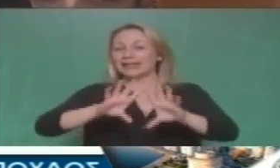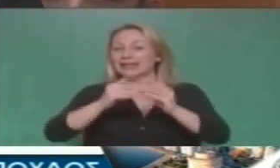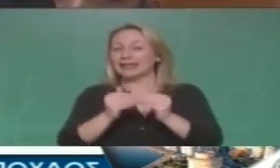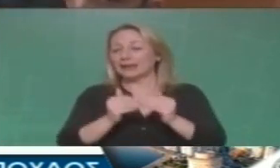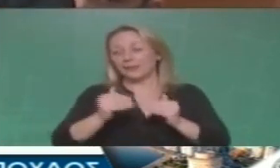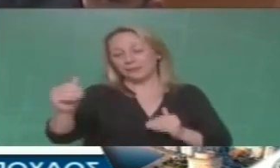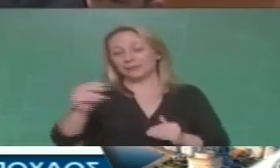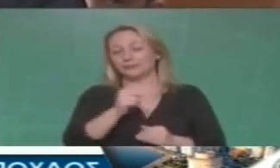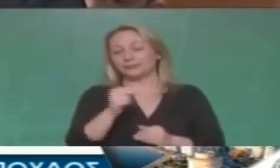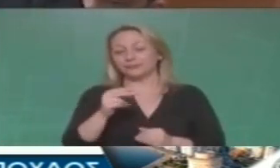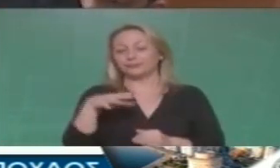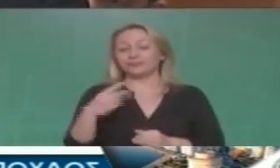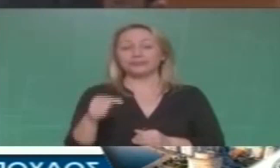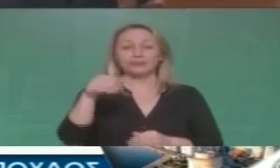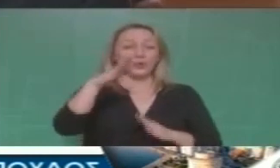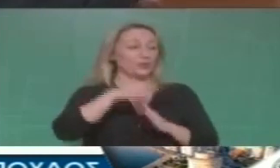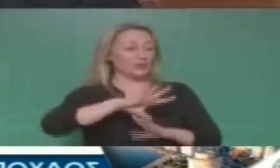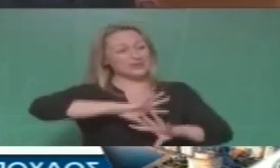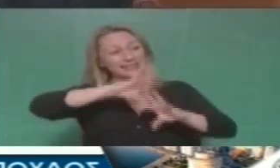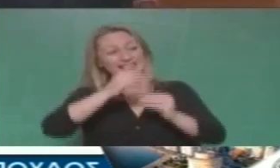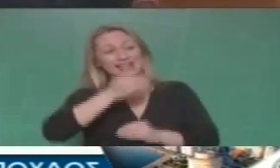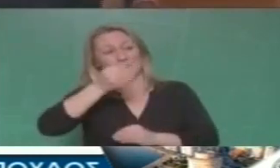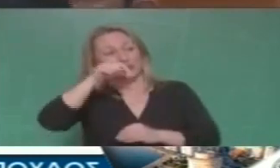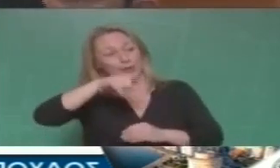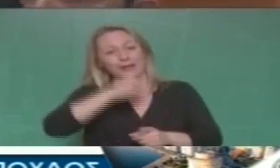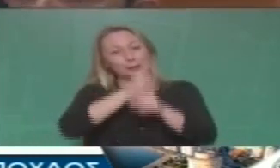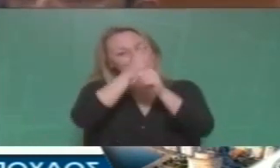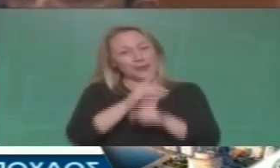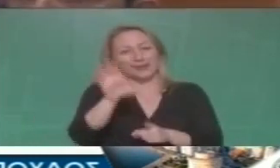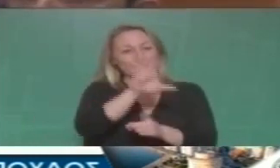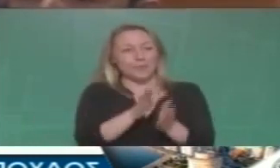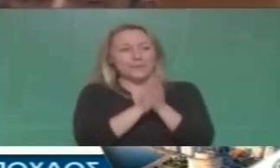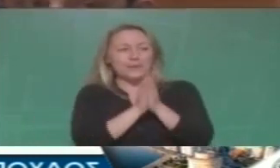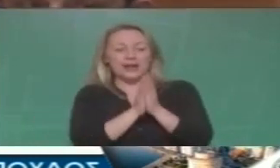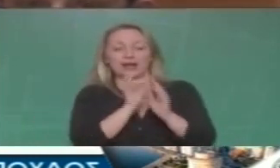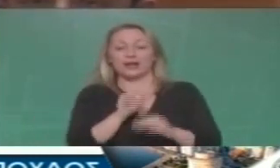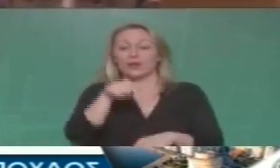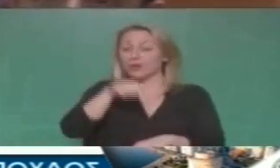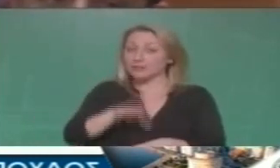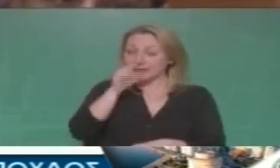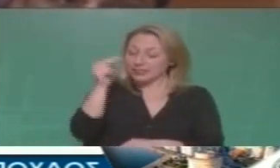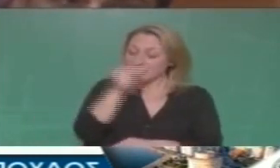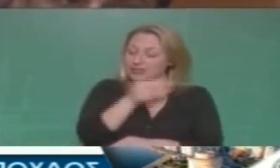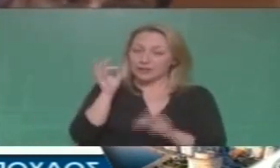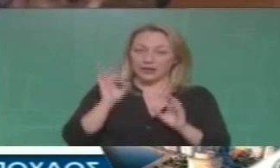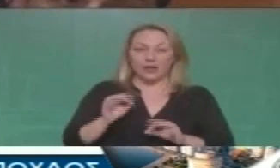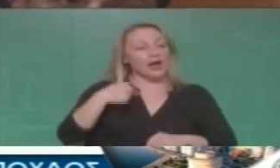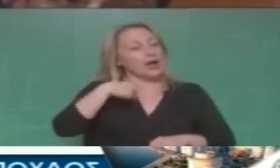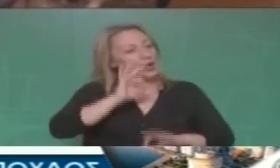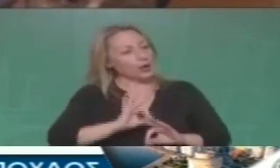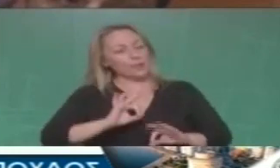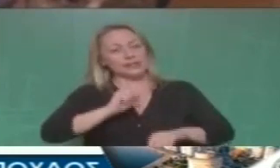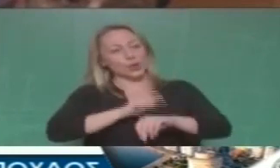Αυτό ήταν στην τοποθέτησή σας Λίγο να επικεντρωθούμε στη ΔΕΘ Ακριβώς γι' αυτό μιλάω Εγώ το χρόνο σας τον αφαιρώ